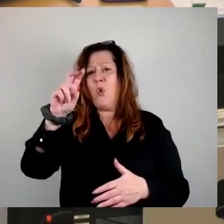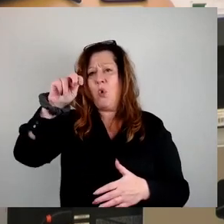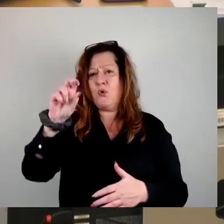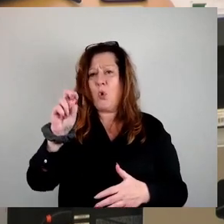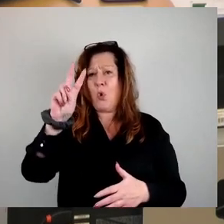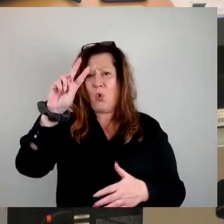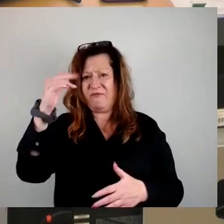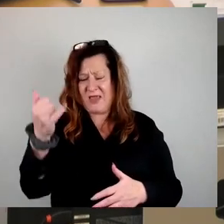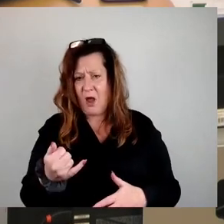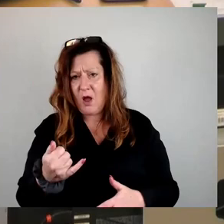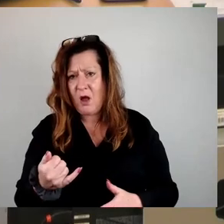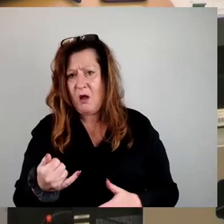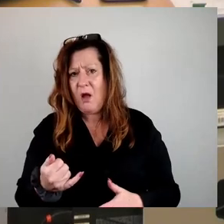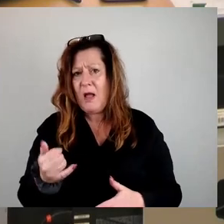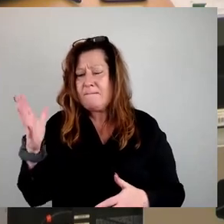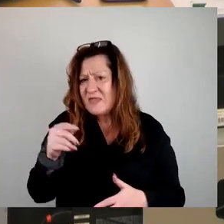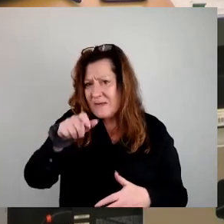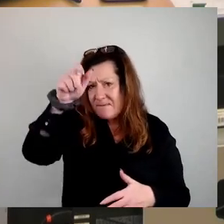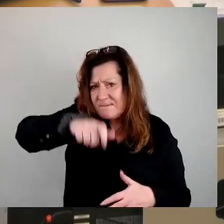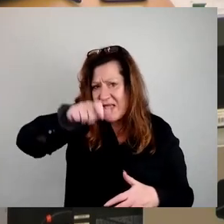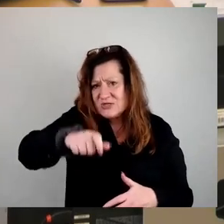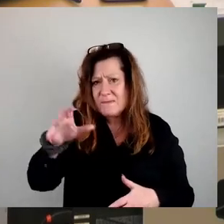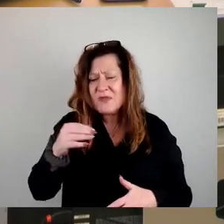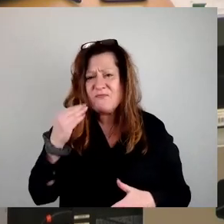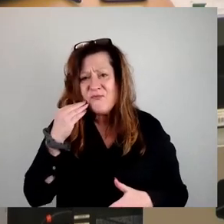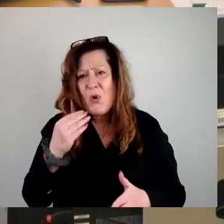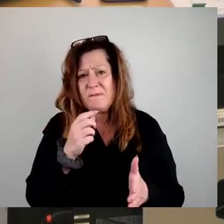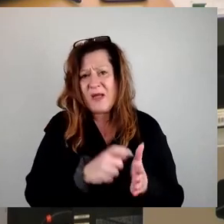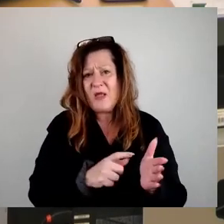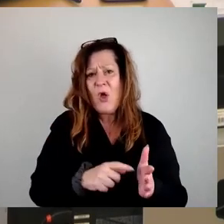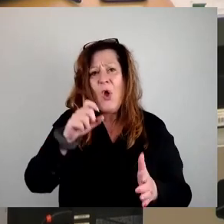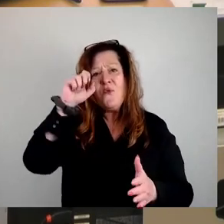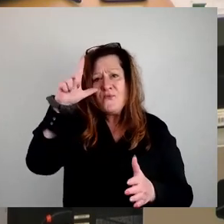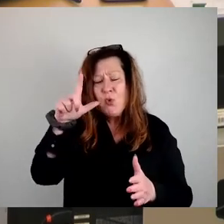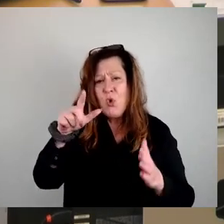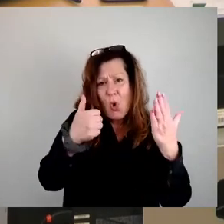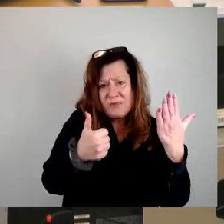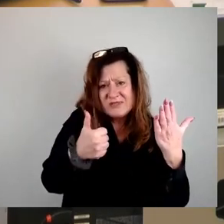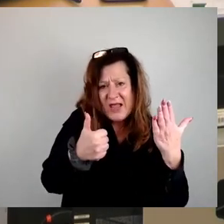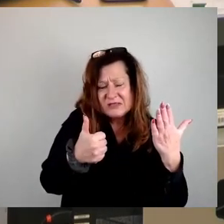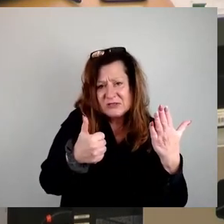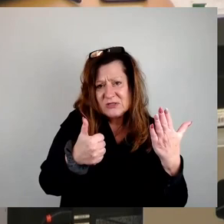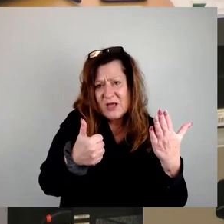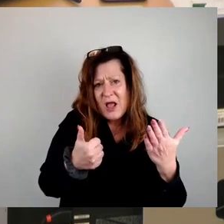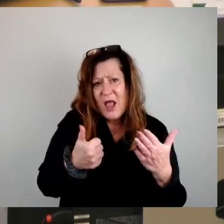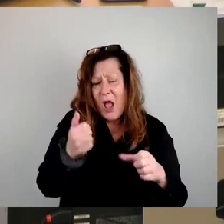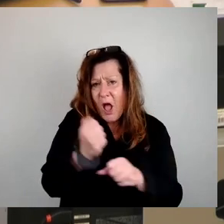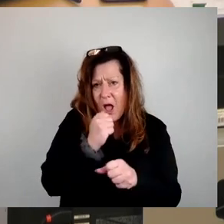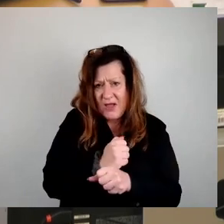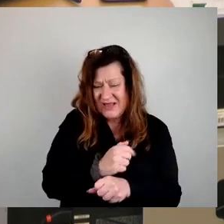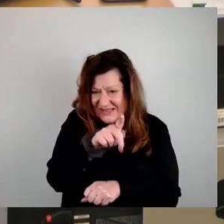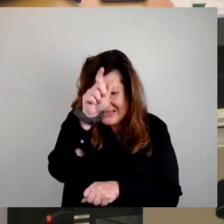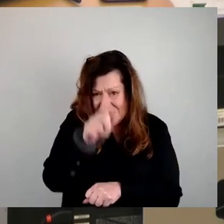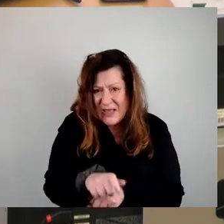Menschen mit Wohnberechtigungsschein, da geht morgens um 6 Uhr und um 7 Uhr auch das Licht an. Die Menschen gehen arbeiten. Und